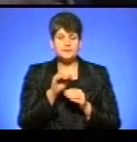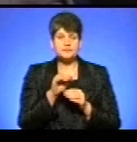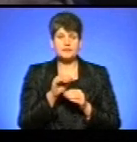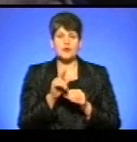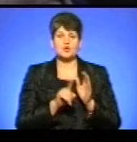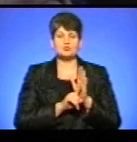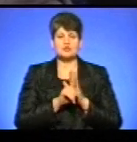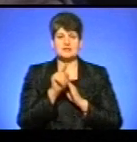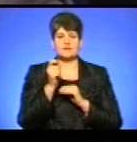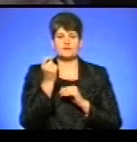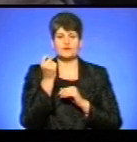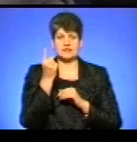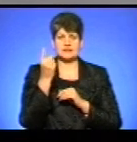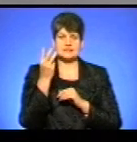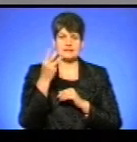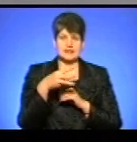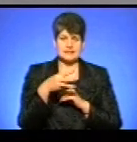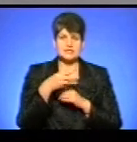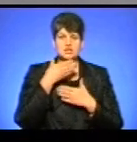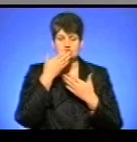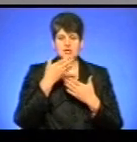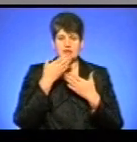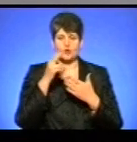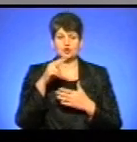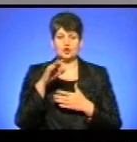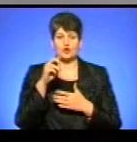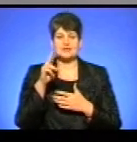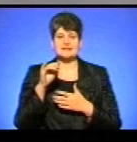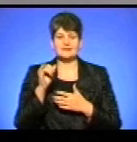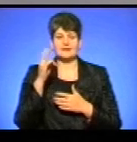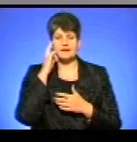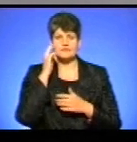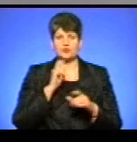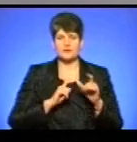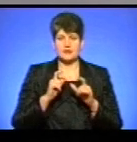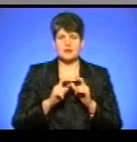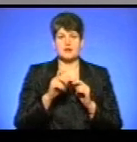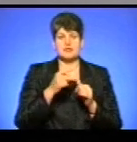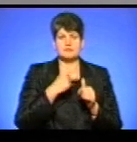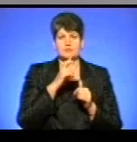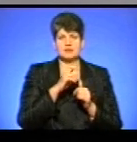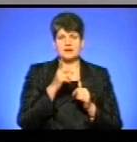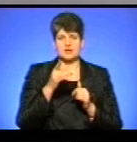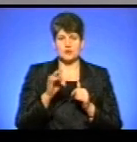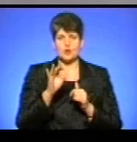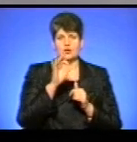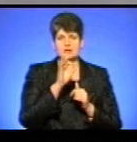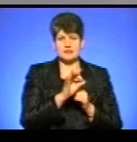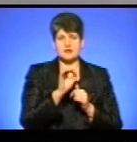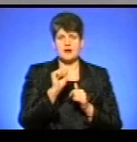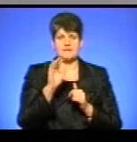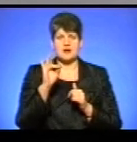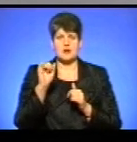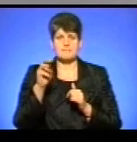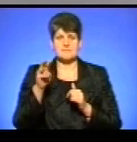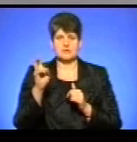розпочинається об 11.30. Читає його доцент Київського університету імені Бориса Грінченка Олександра Враменко. Його